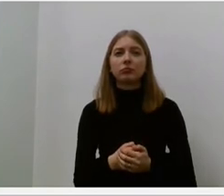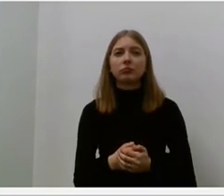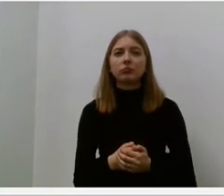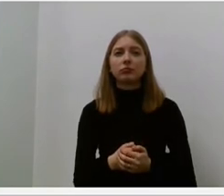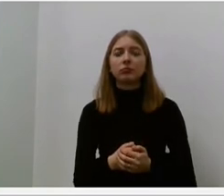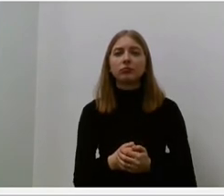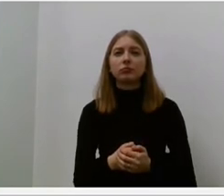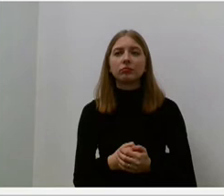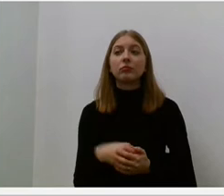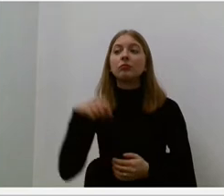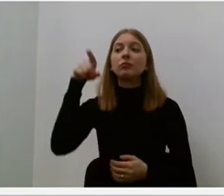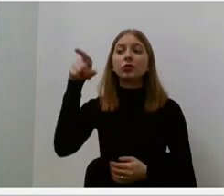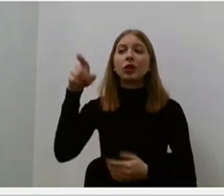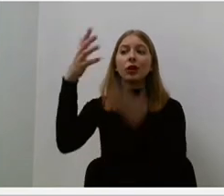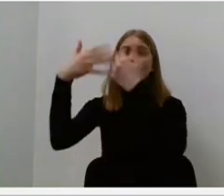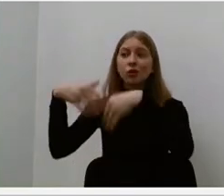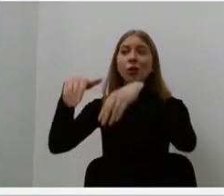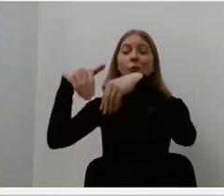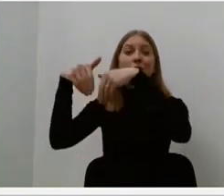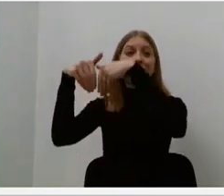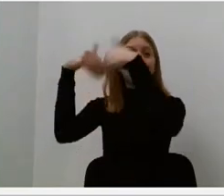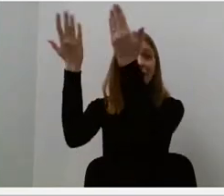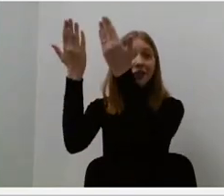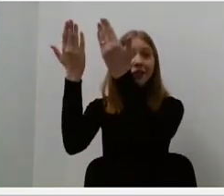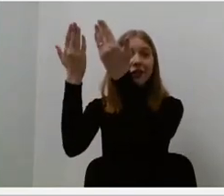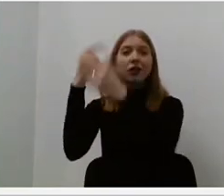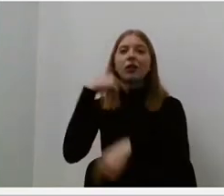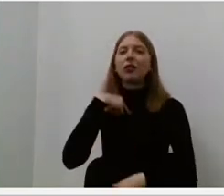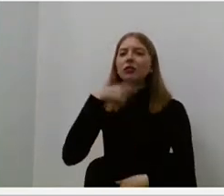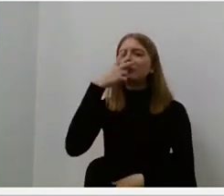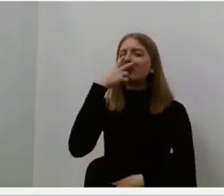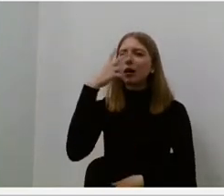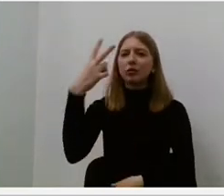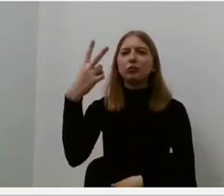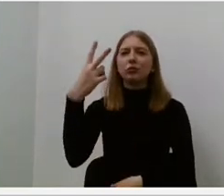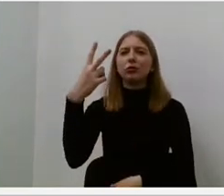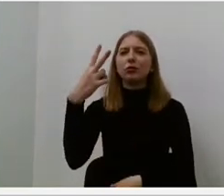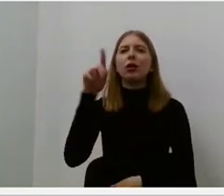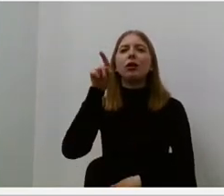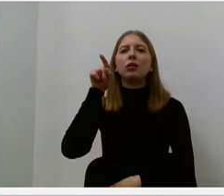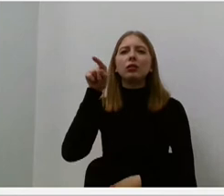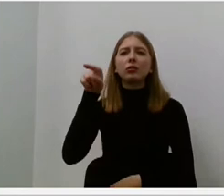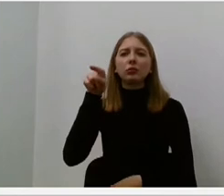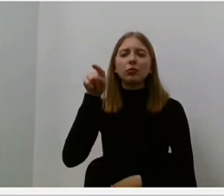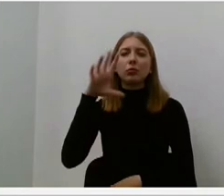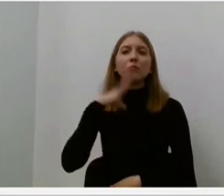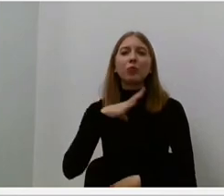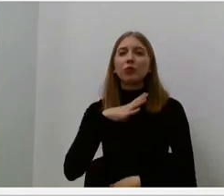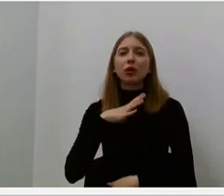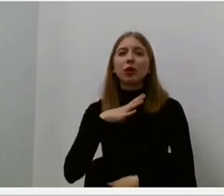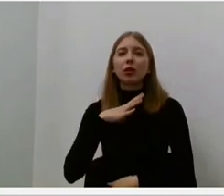Kada pas jūs jau buvo diena, tave labai gerai mačiau. Ir turbūt visai taip, kaip tu buvai prieš